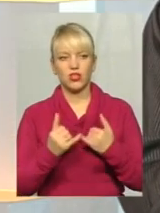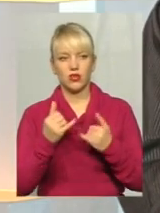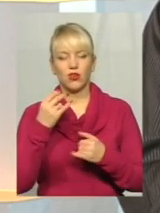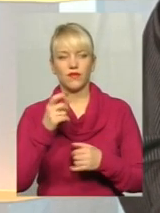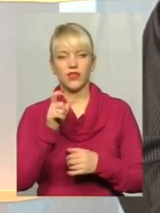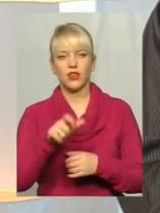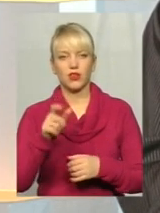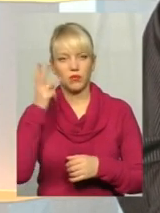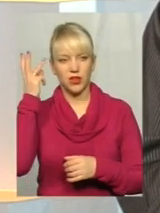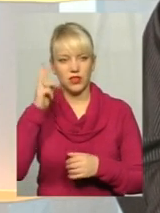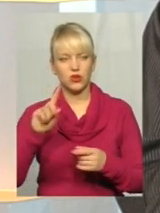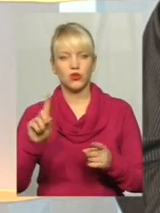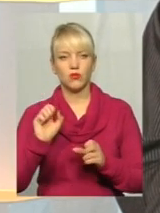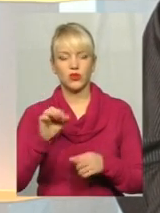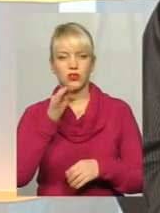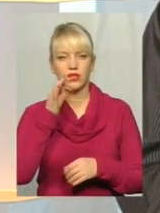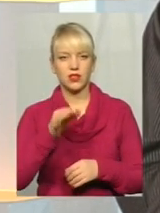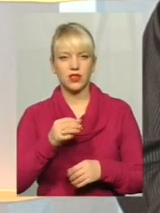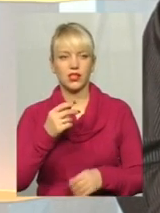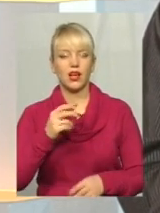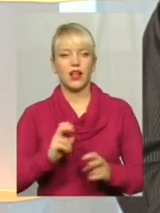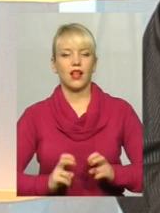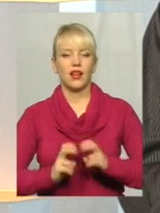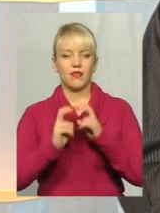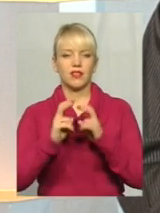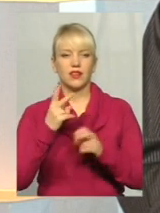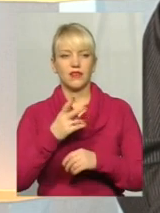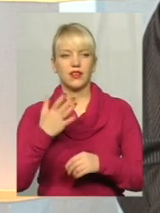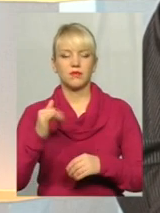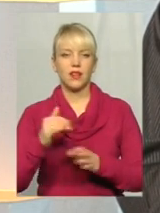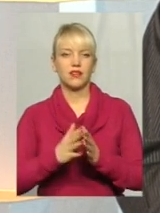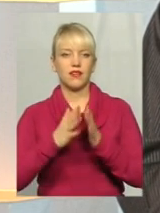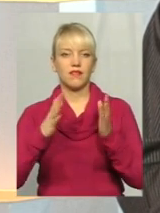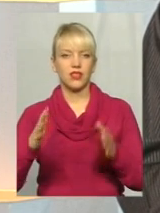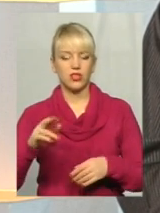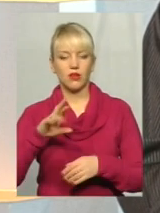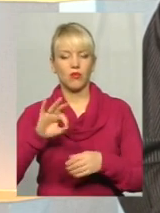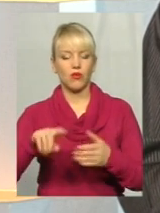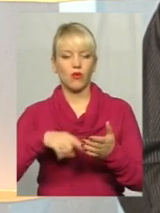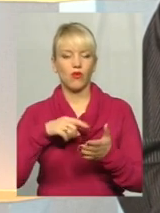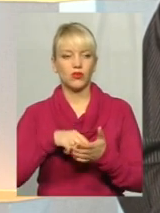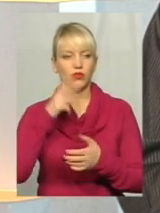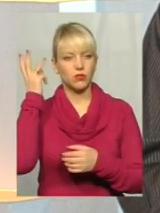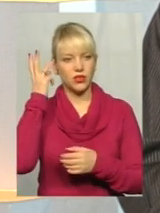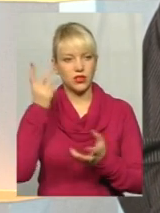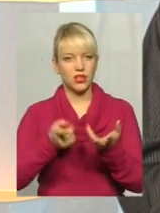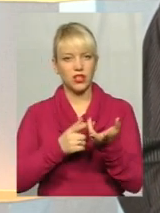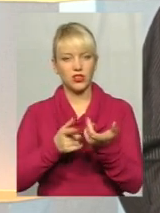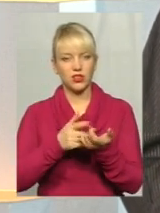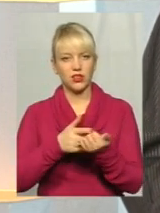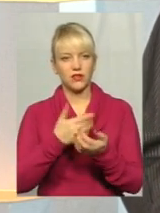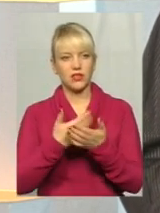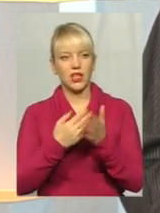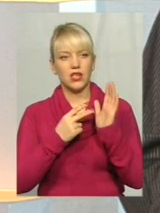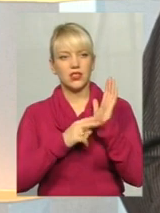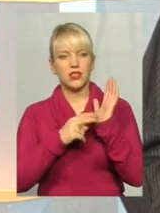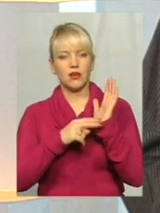Що я можу сказати? Ліфты 25 і выше по городу Хмельницькому насчитуються в порядке 70